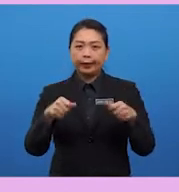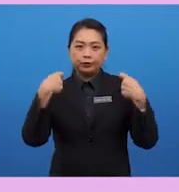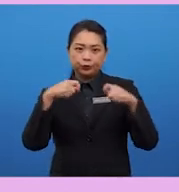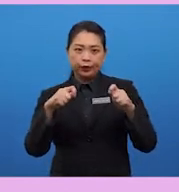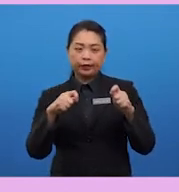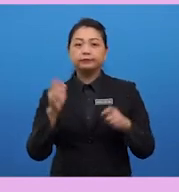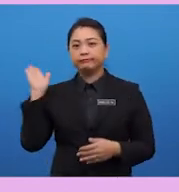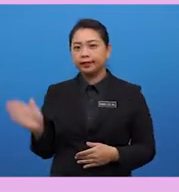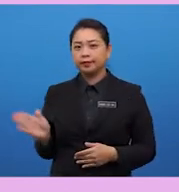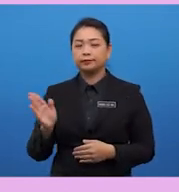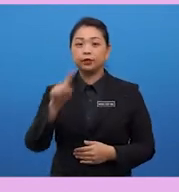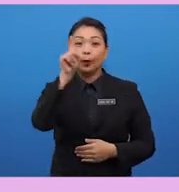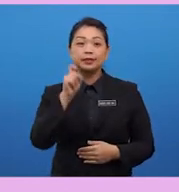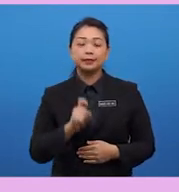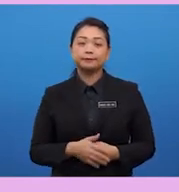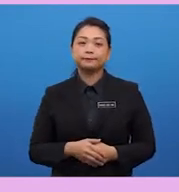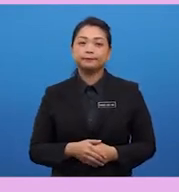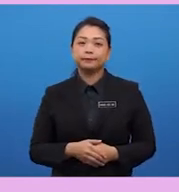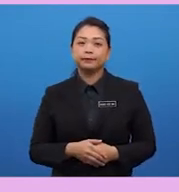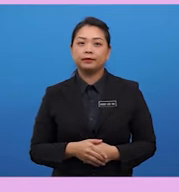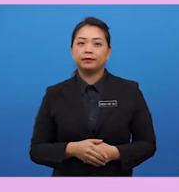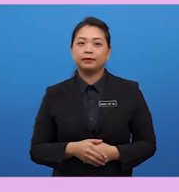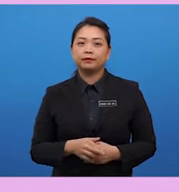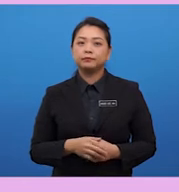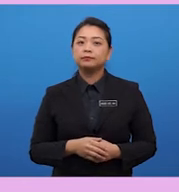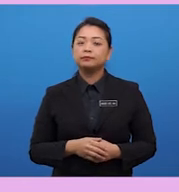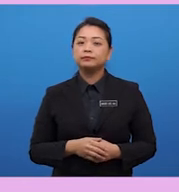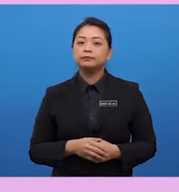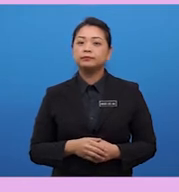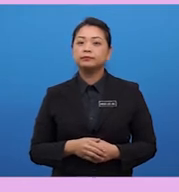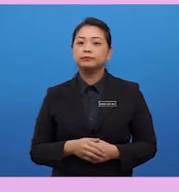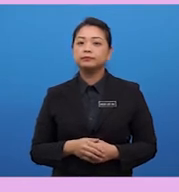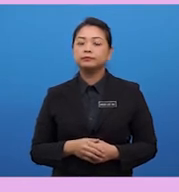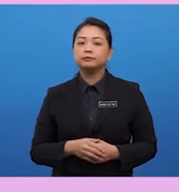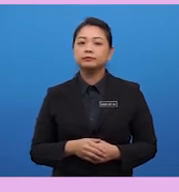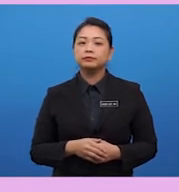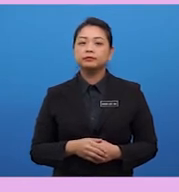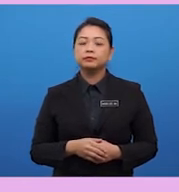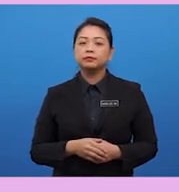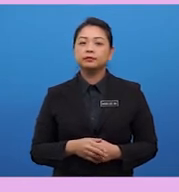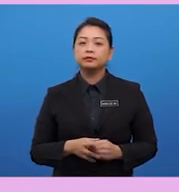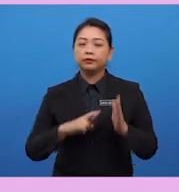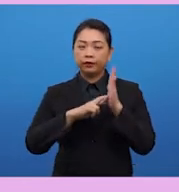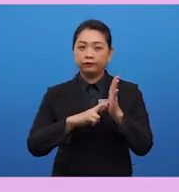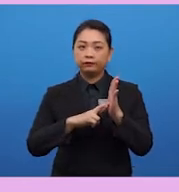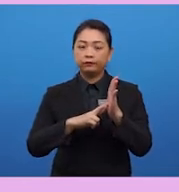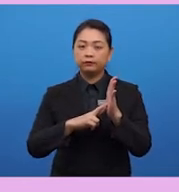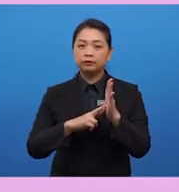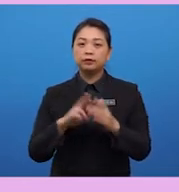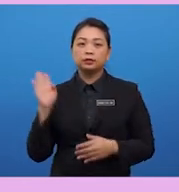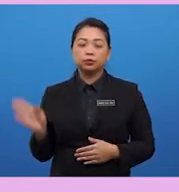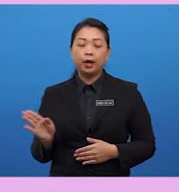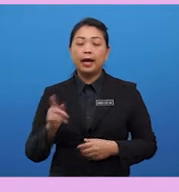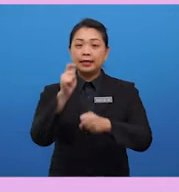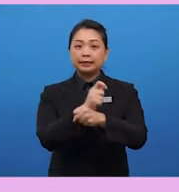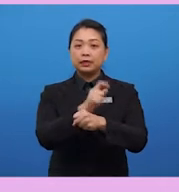this question. Now, refer Visual 7 and 8 for Task 1 and Task